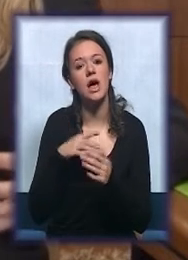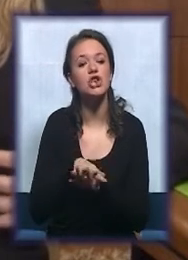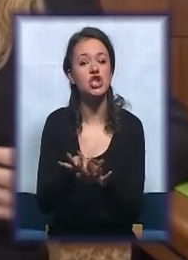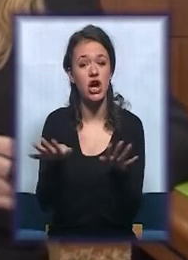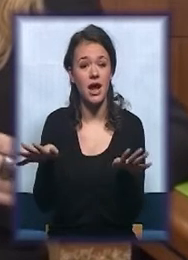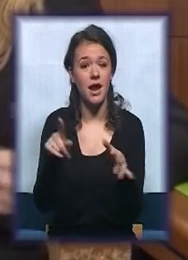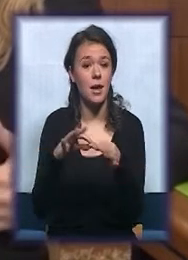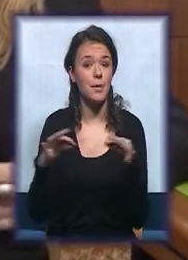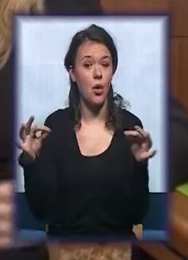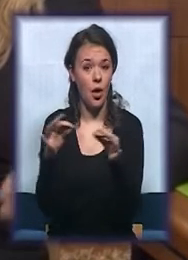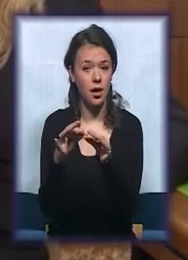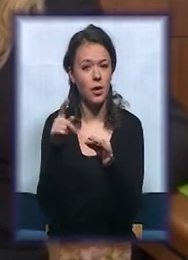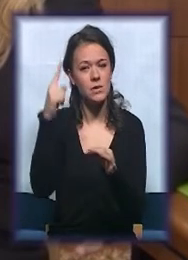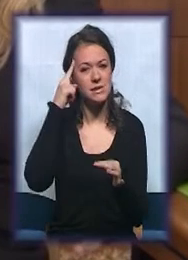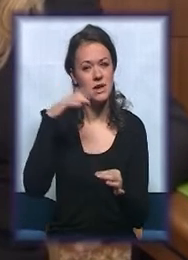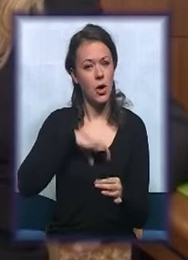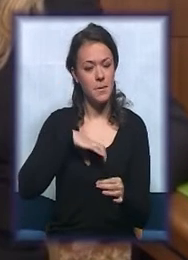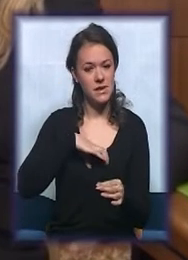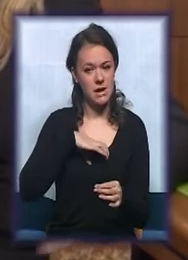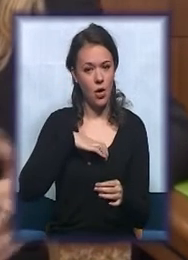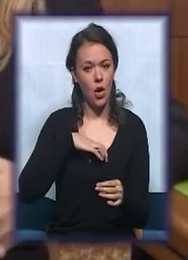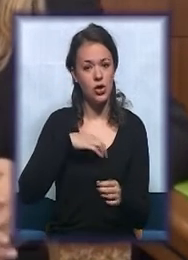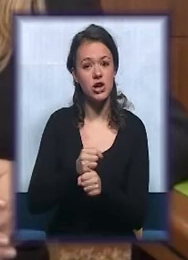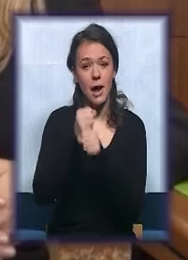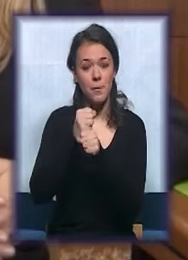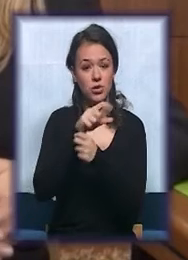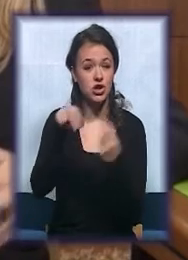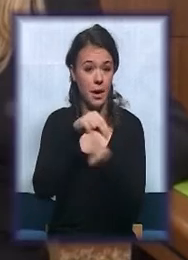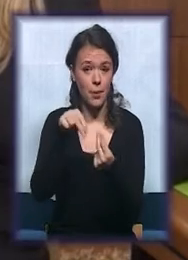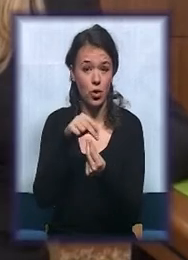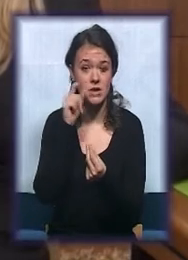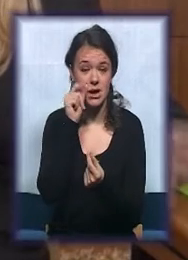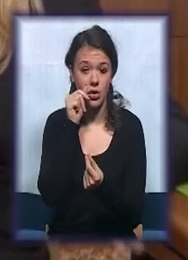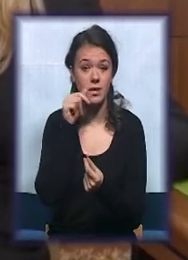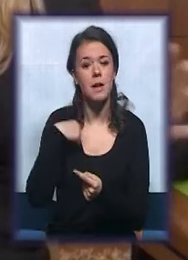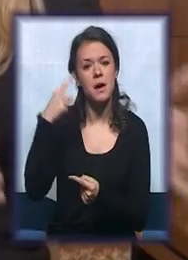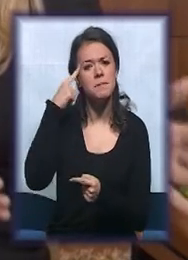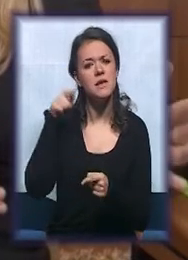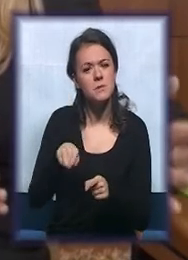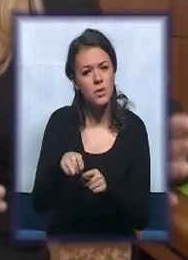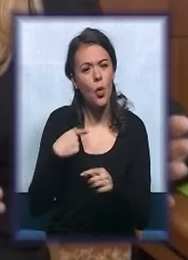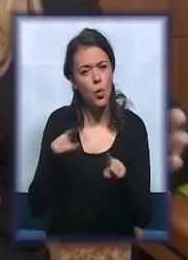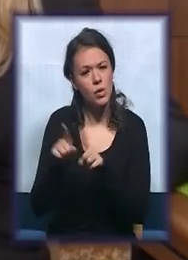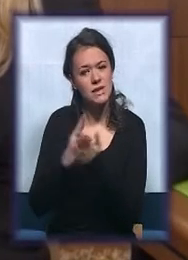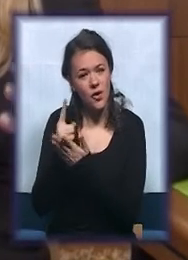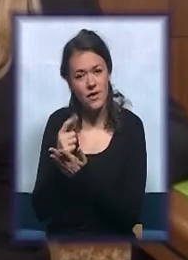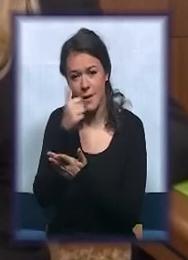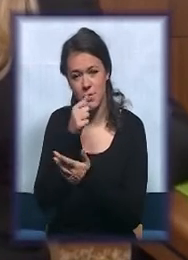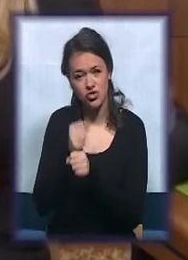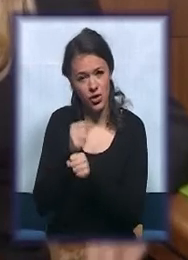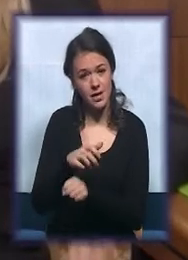smislu psihološke podrške porodici i roditeljima, jer mislim da je to sada uporedno sa svim ovim što radimo s